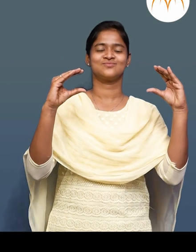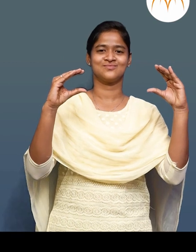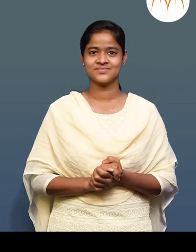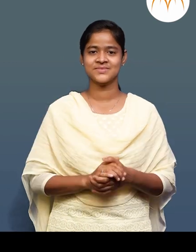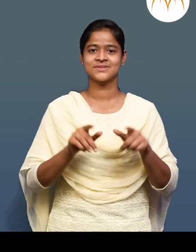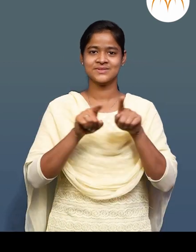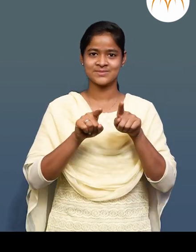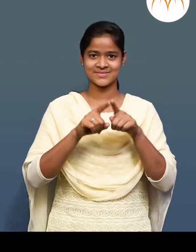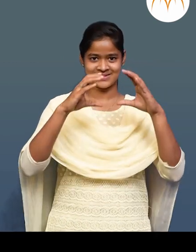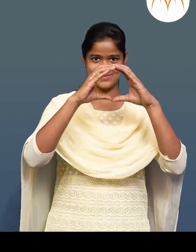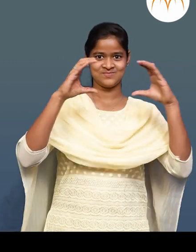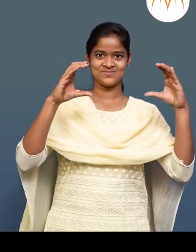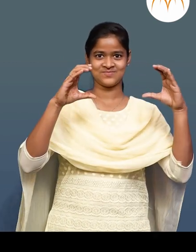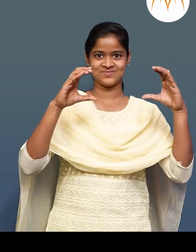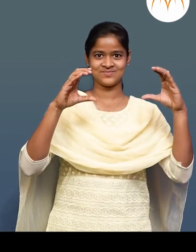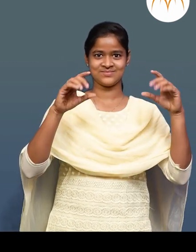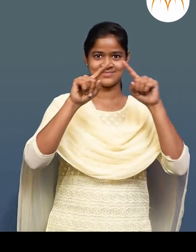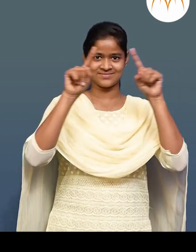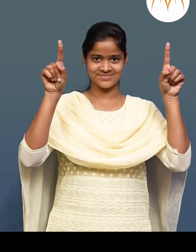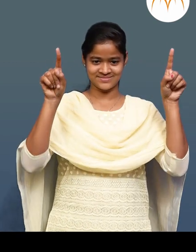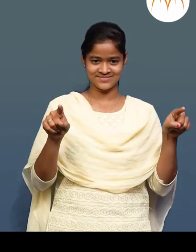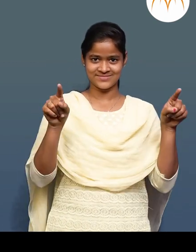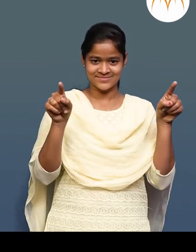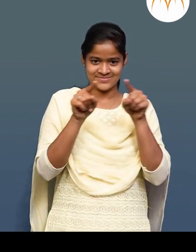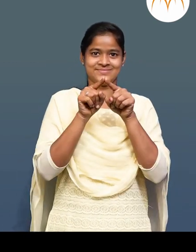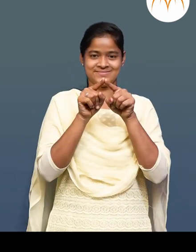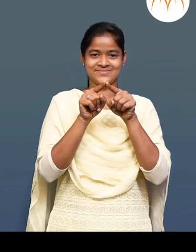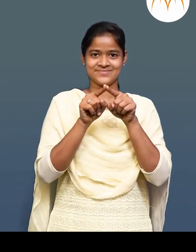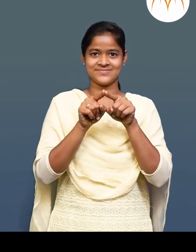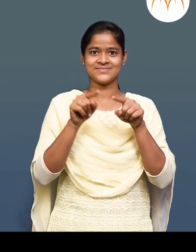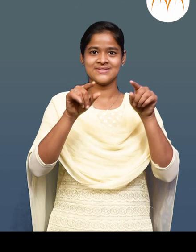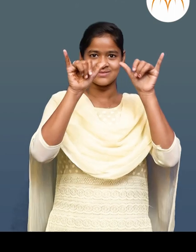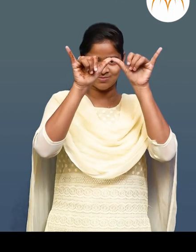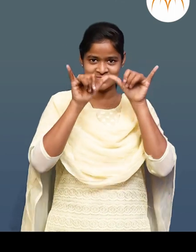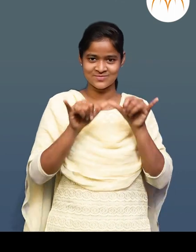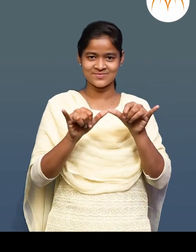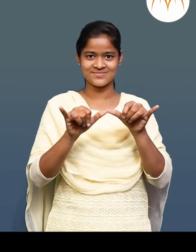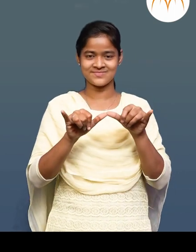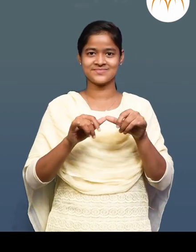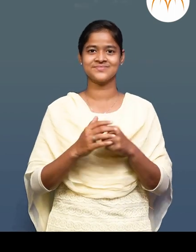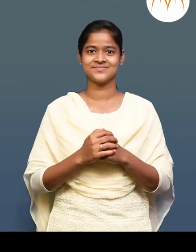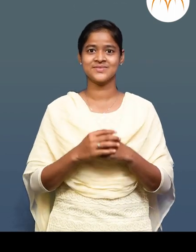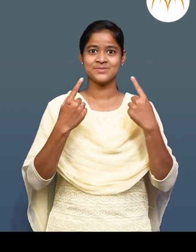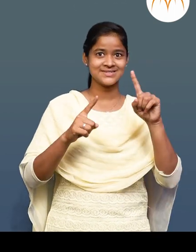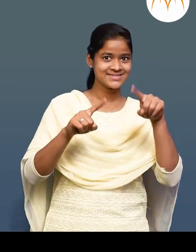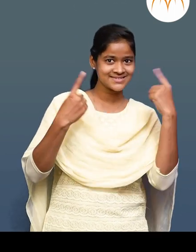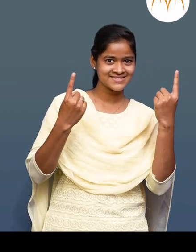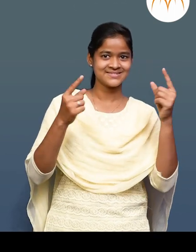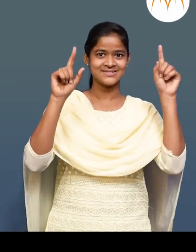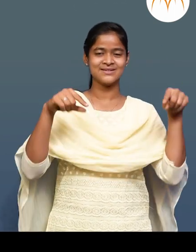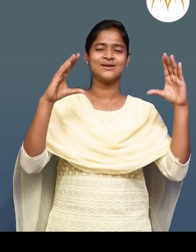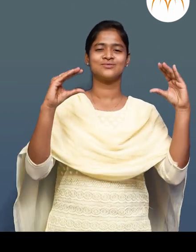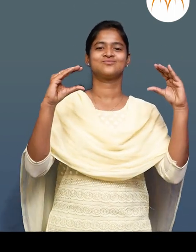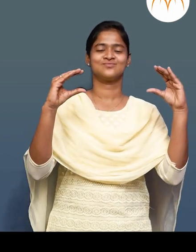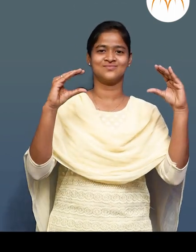आयत आला चार बाजु अस्ता आयत आचा समोरा समोरिल बाजु समान अकारा चास्ताथ पन